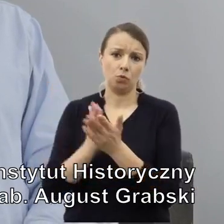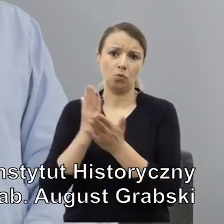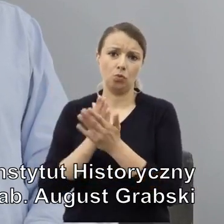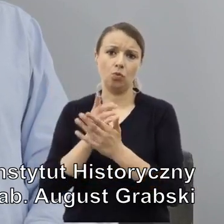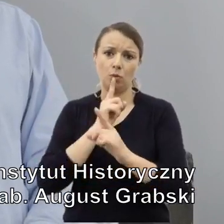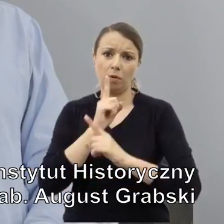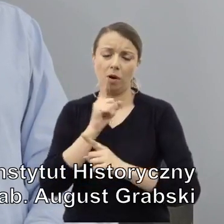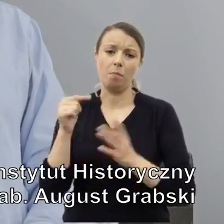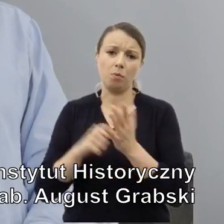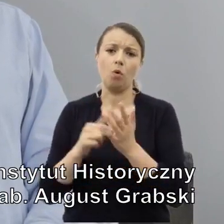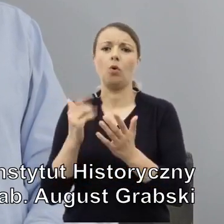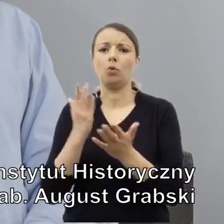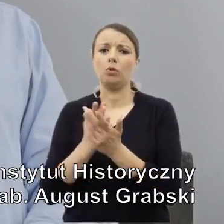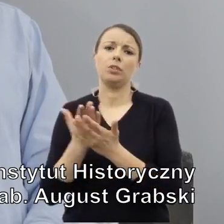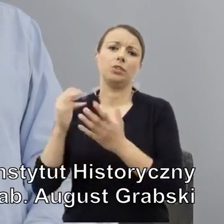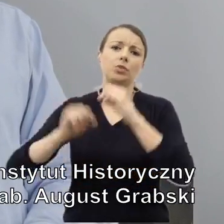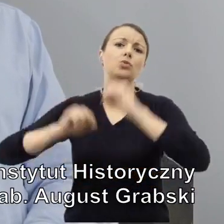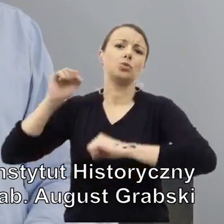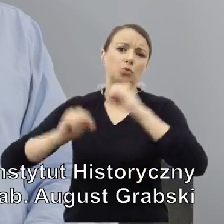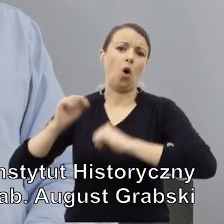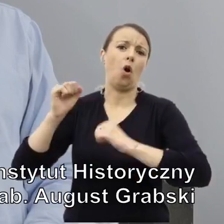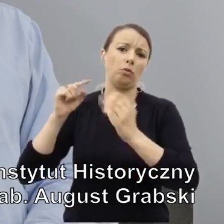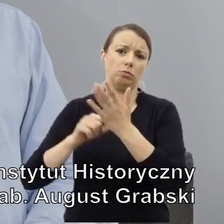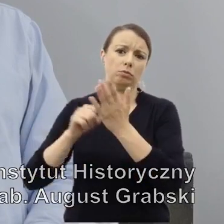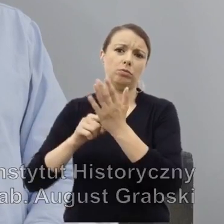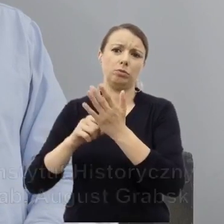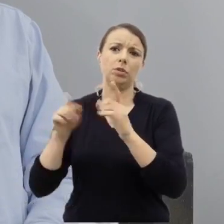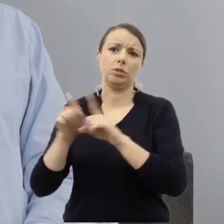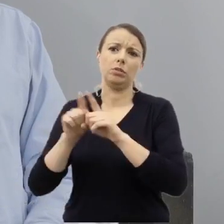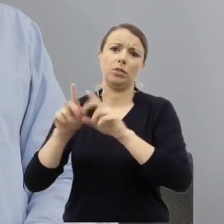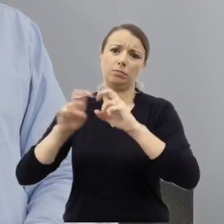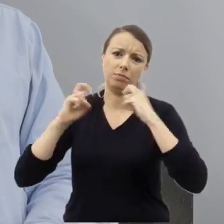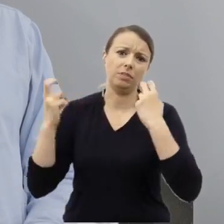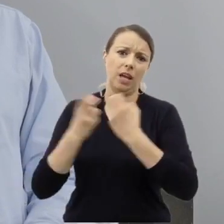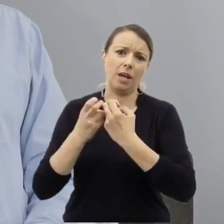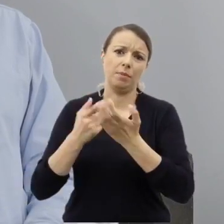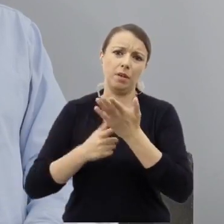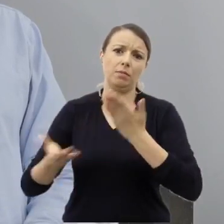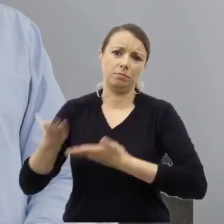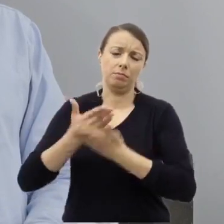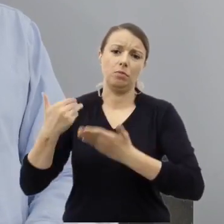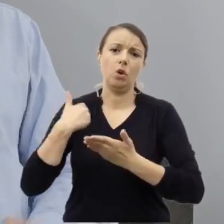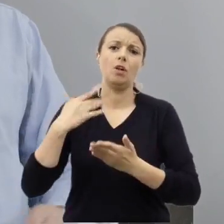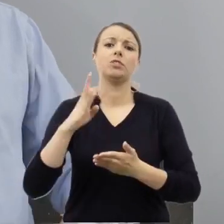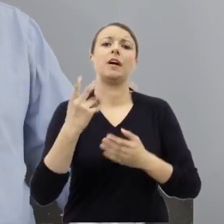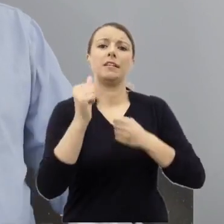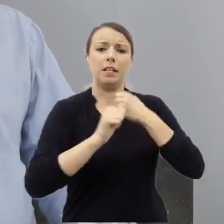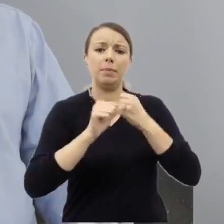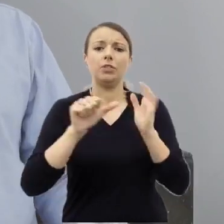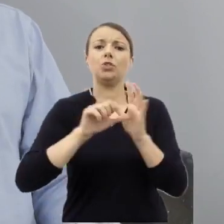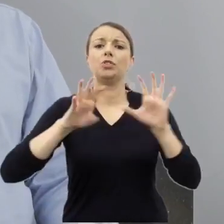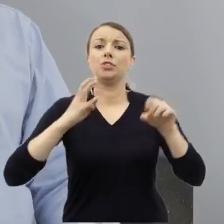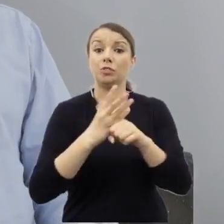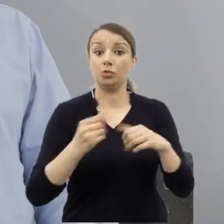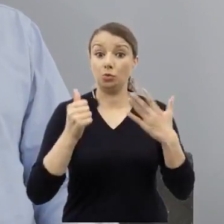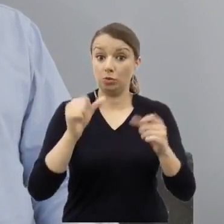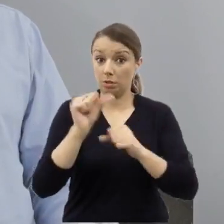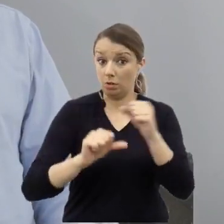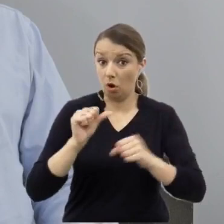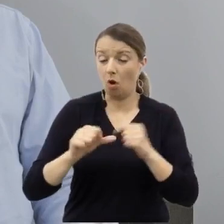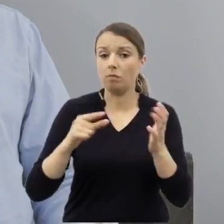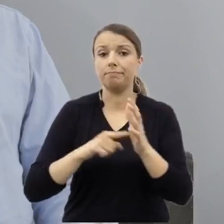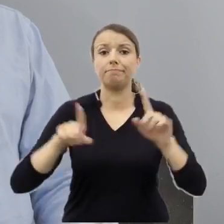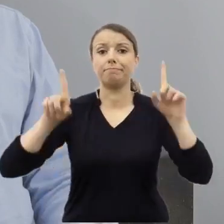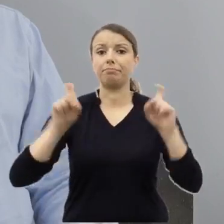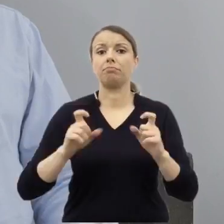Trybunału. 4 lipca 1946 roku rozpoczynały się